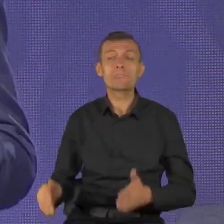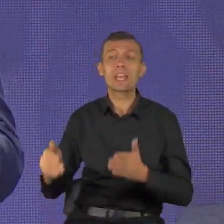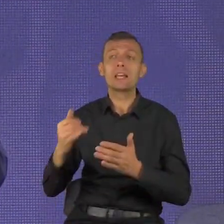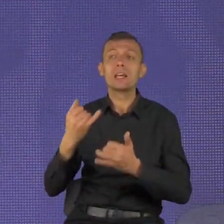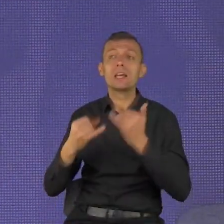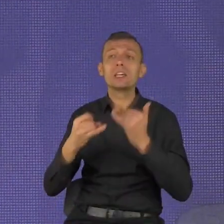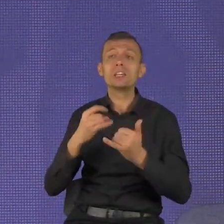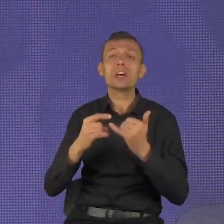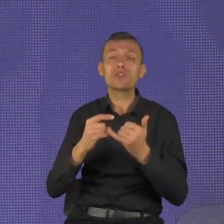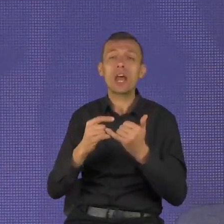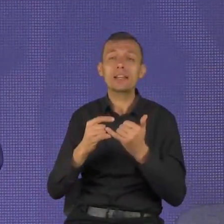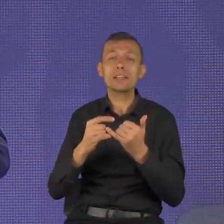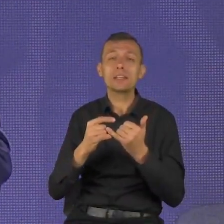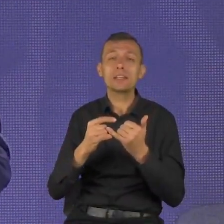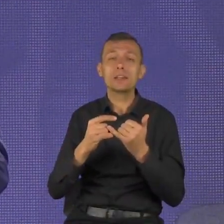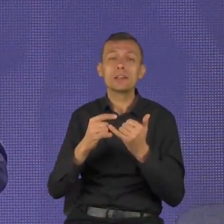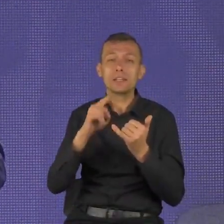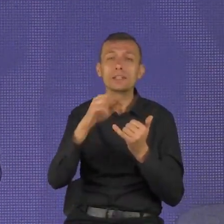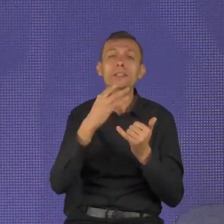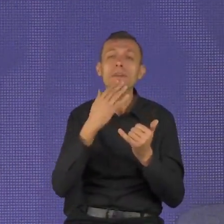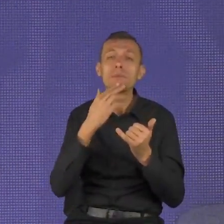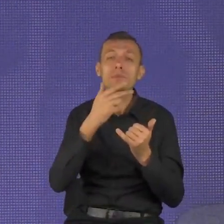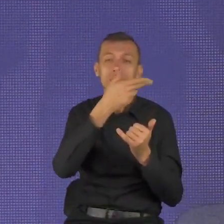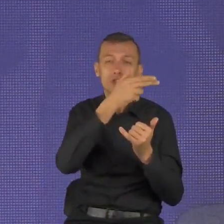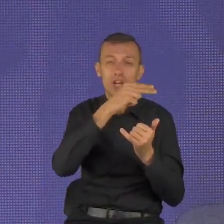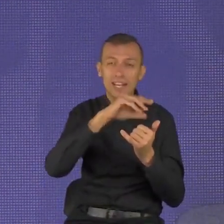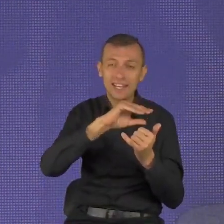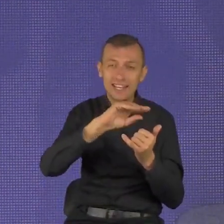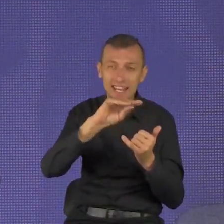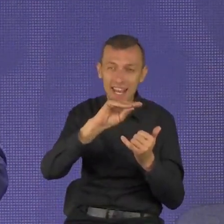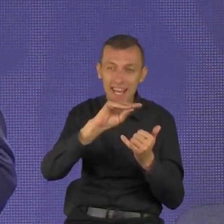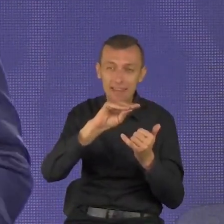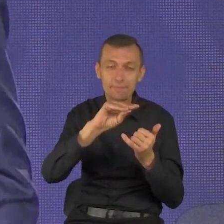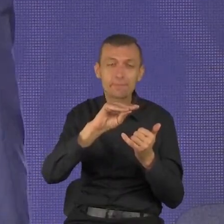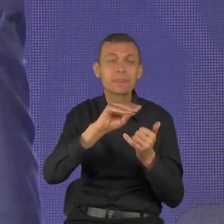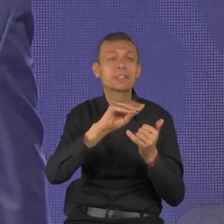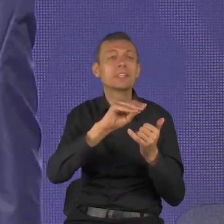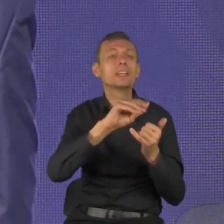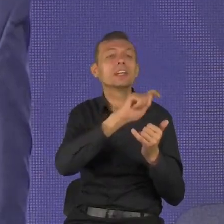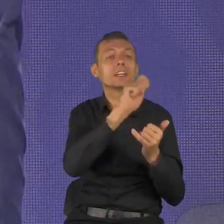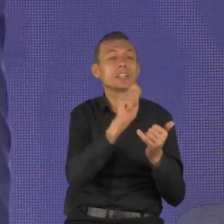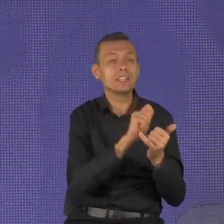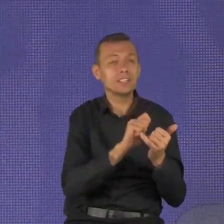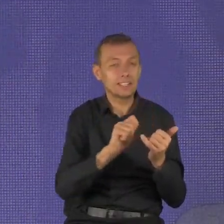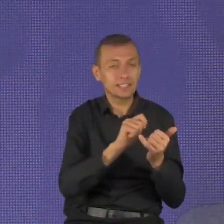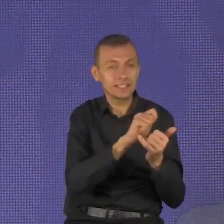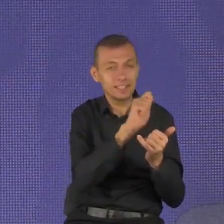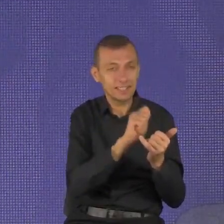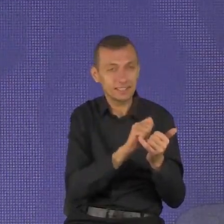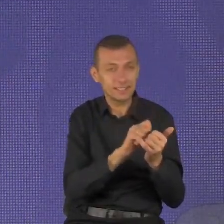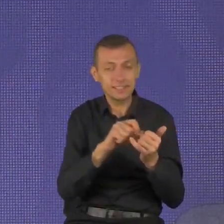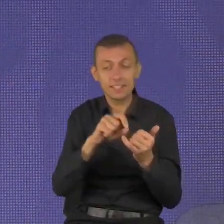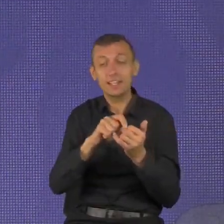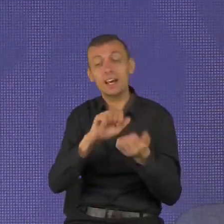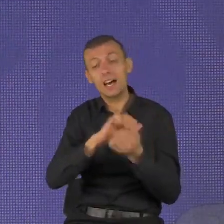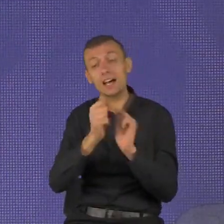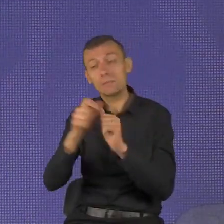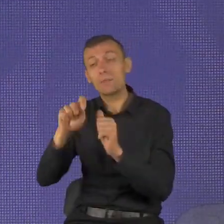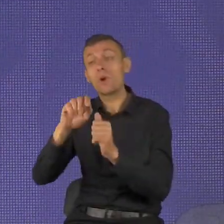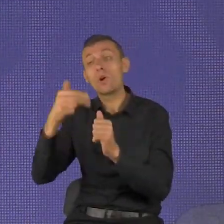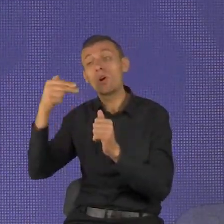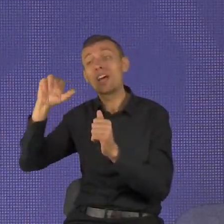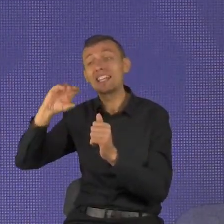Masz już więc wszystkiego dosyć i próbujesz przystopować? To wbrew pędzącej kulturze